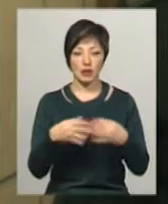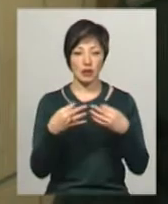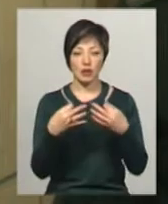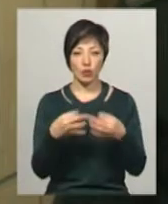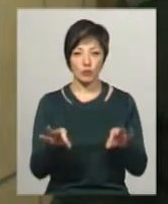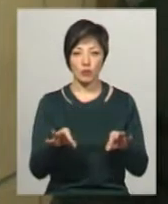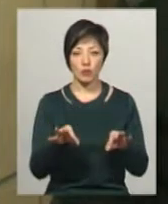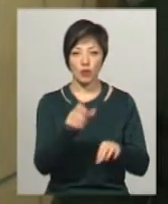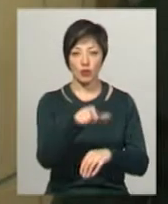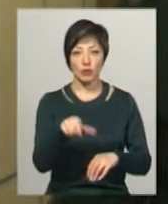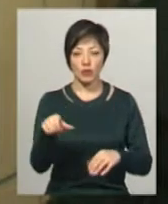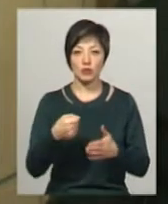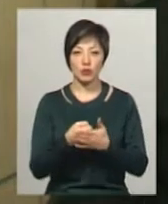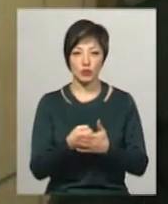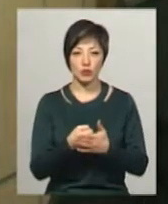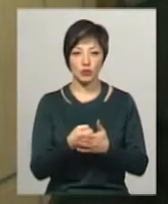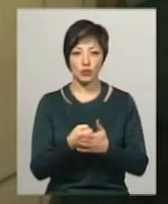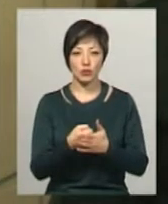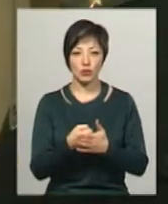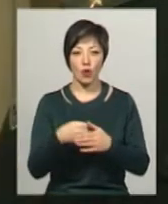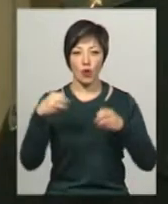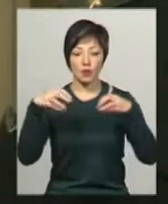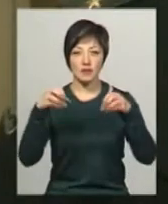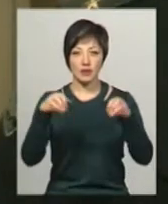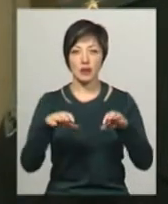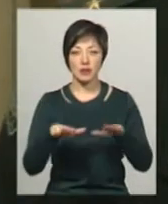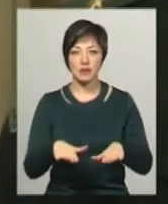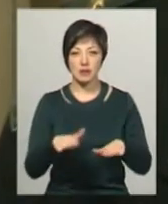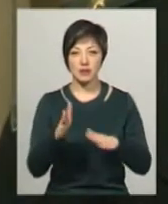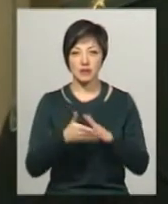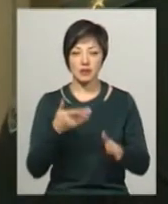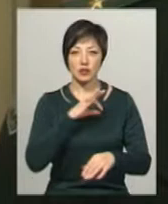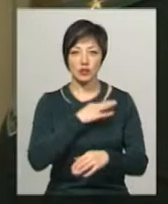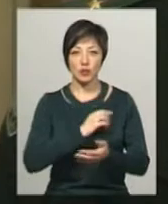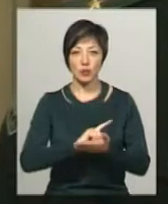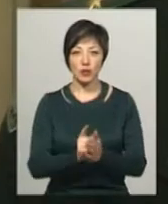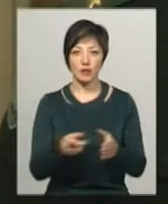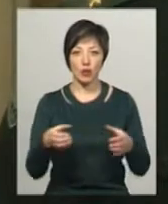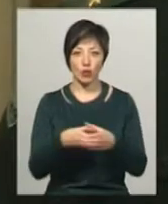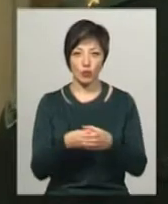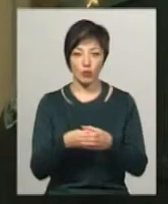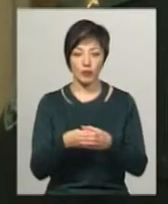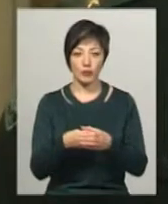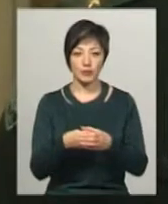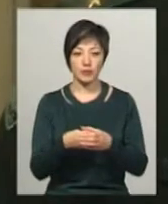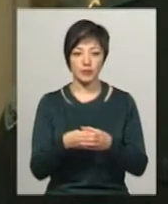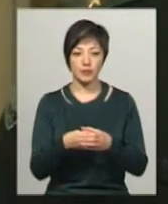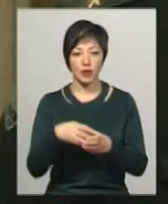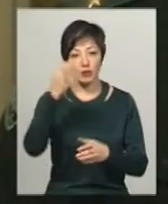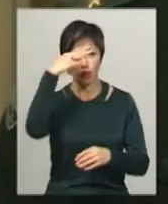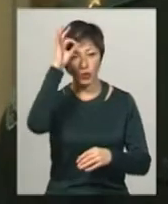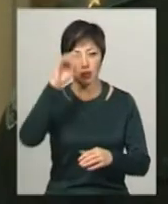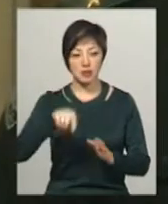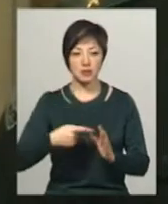у в'язаному до штучного освітлення. На місце була визвана слідчо-оперативна група поліції